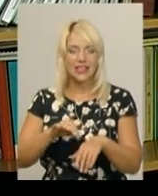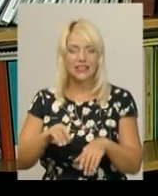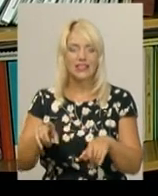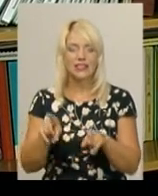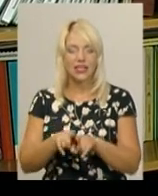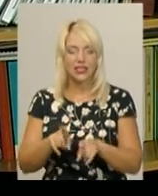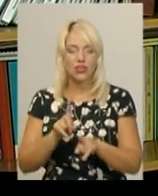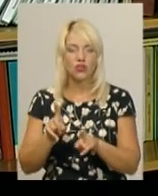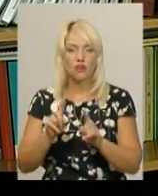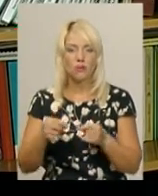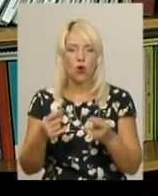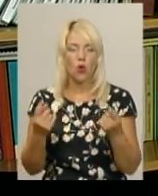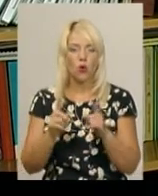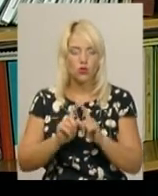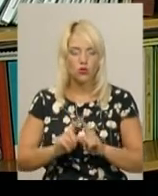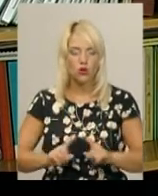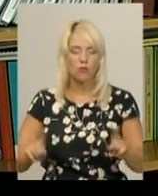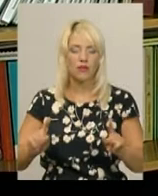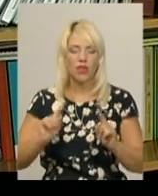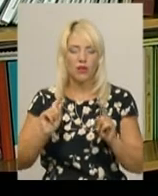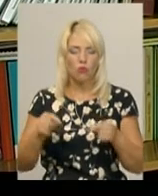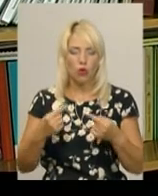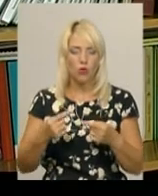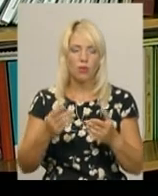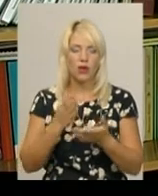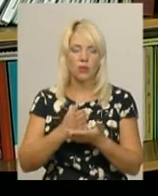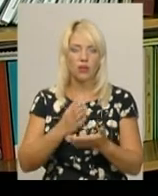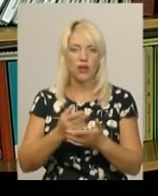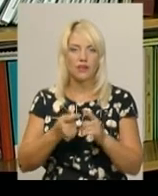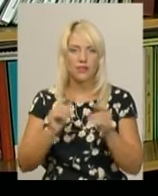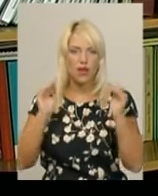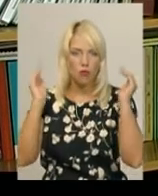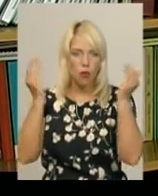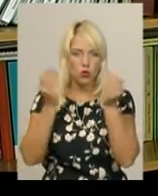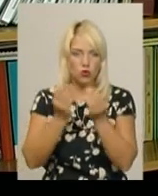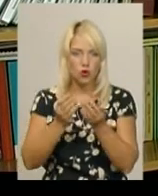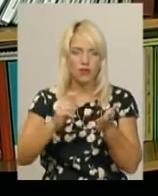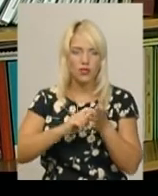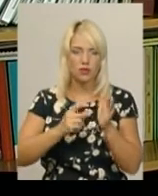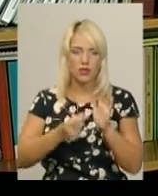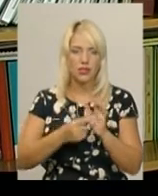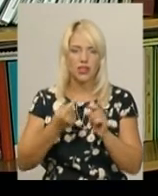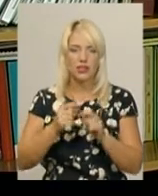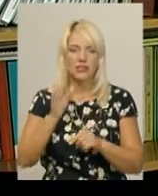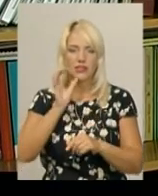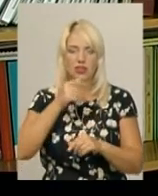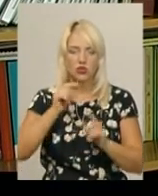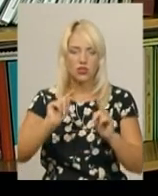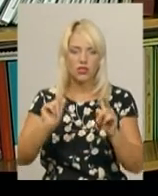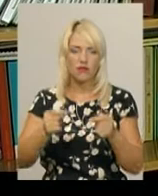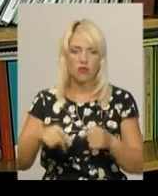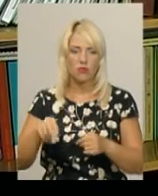вимагає особливих умов перебування, зокрема це буксовані палати, це серйозні вимоги до